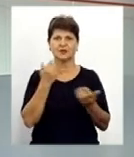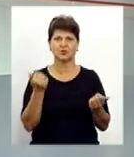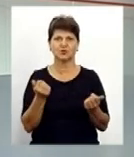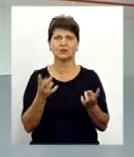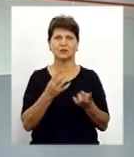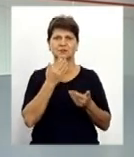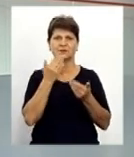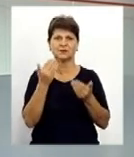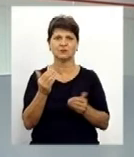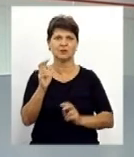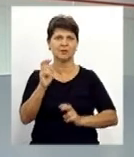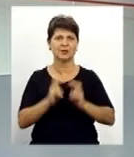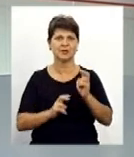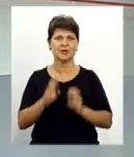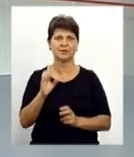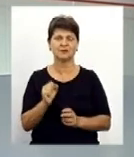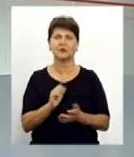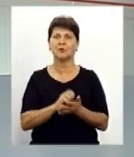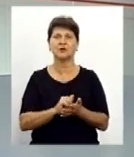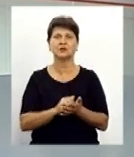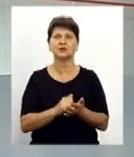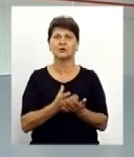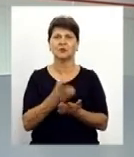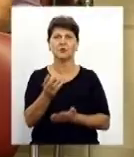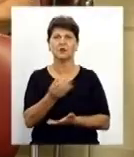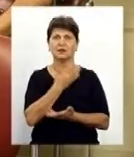підприємства, аби з'ясувати причини несплати внесків.